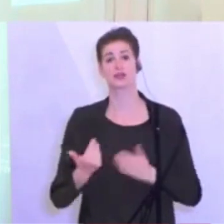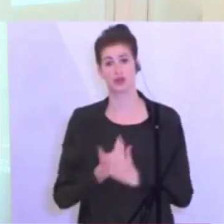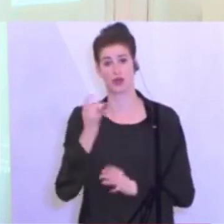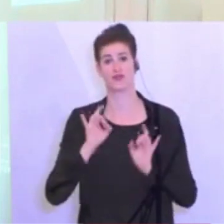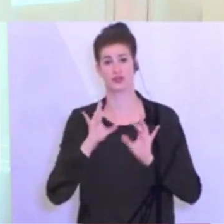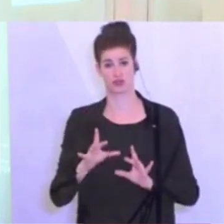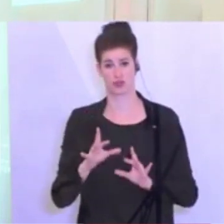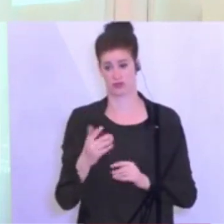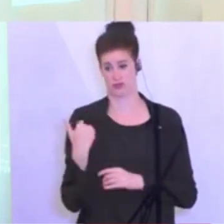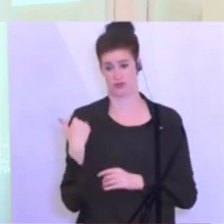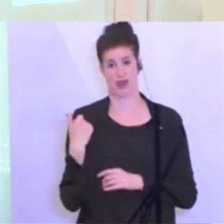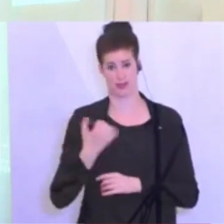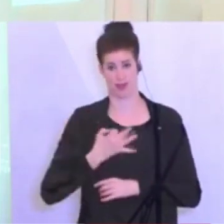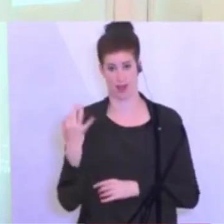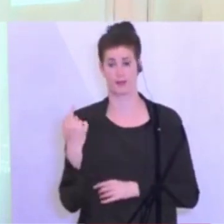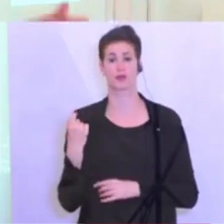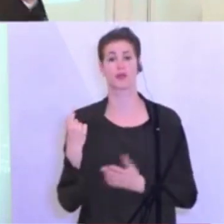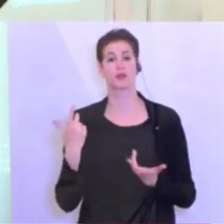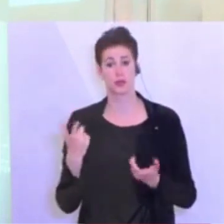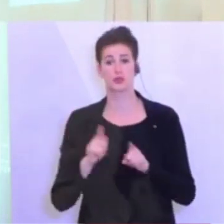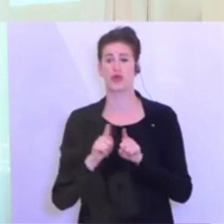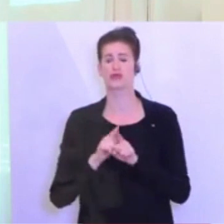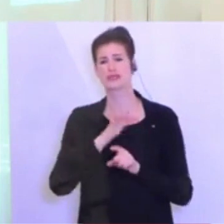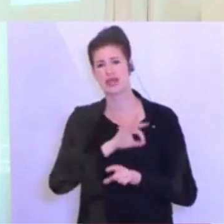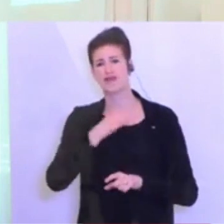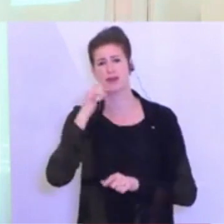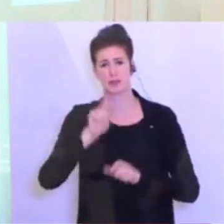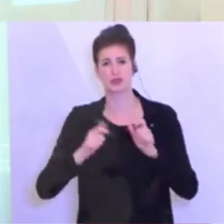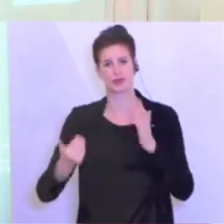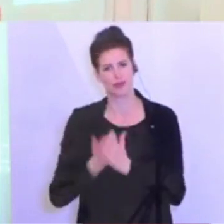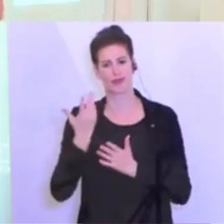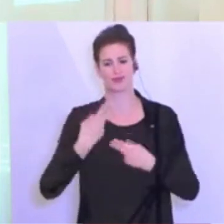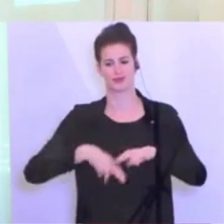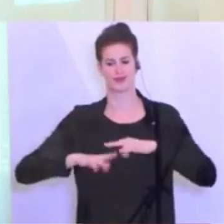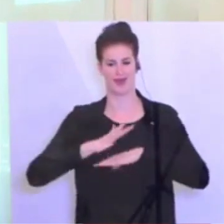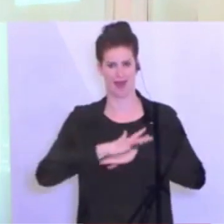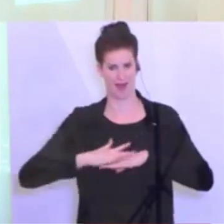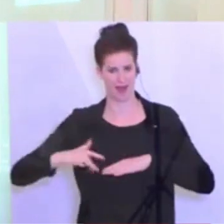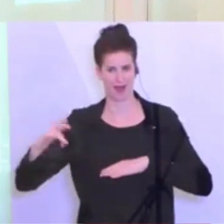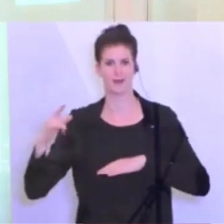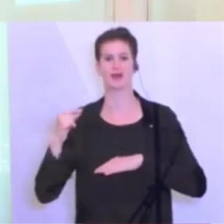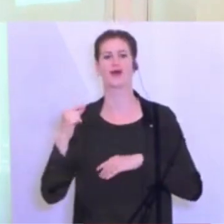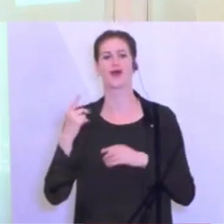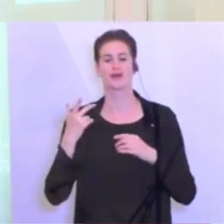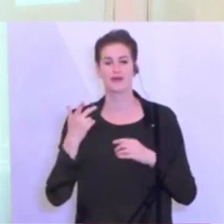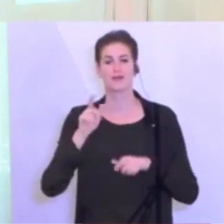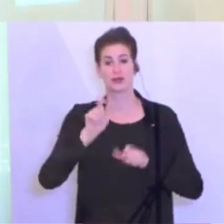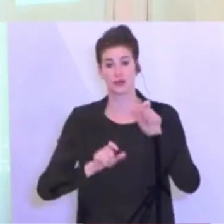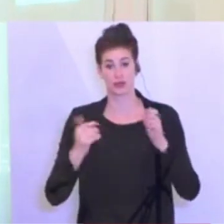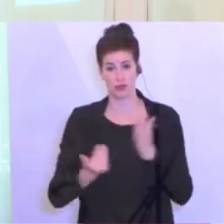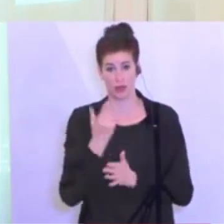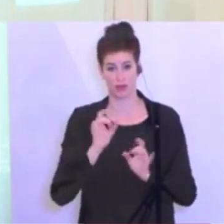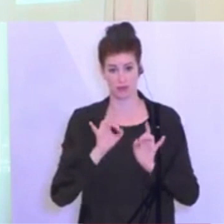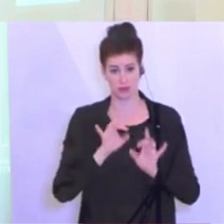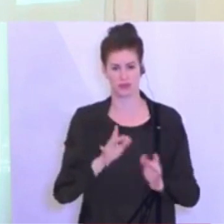61 Neugenesungen haben. Das heißt, die Zahl der aktiv Erkrankten geht weiter, Schritt für Schritt nach unten.